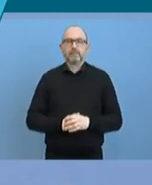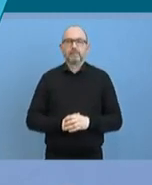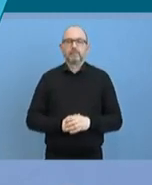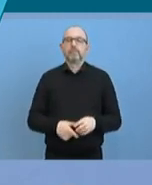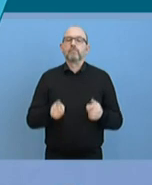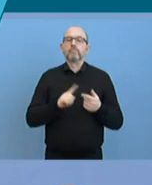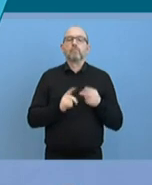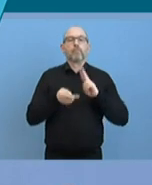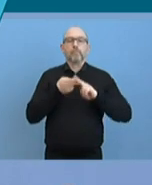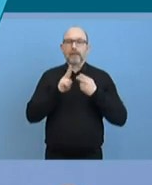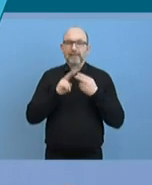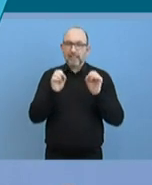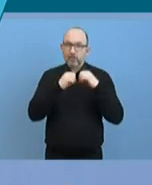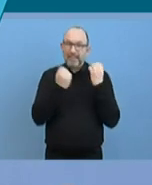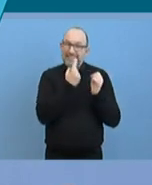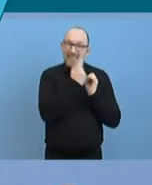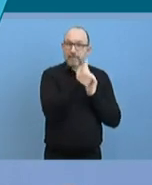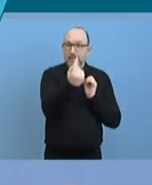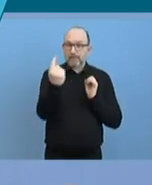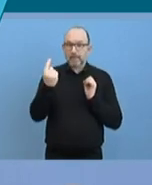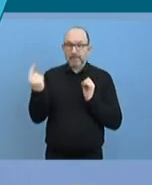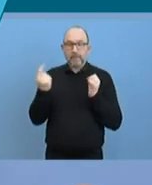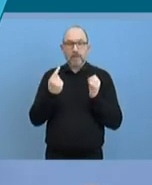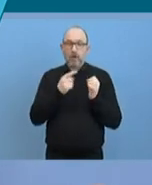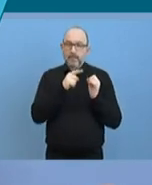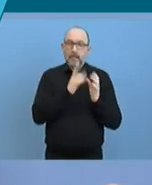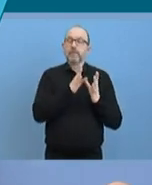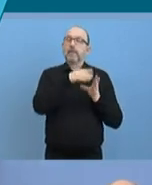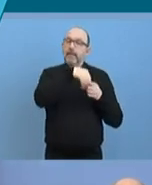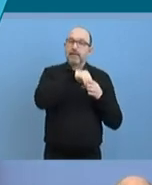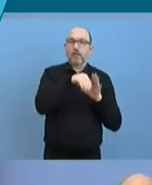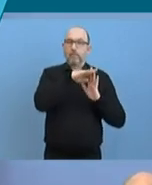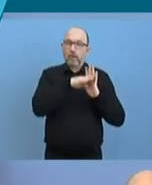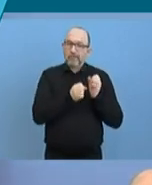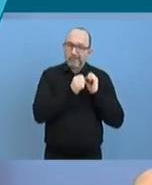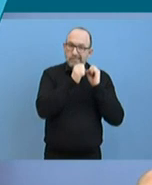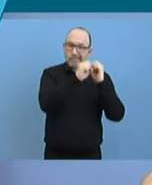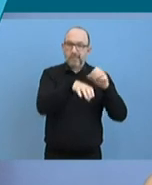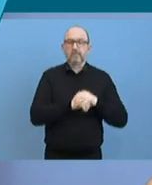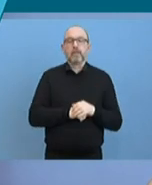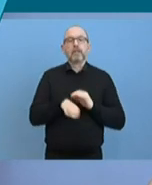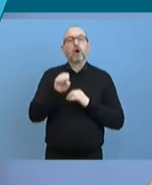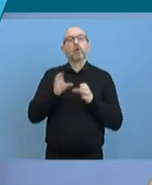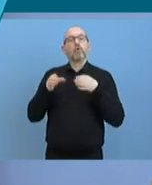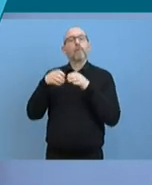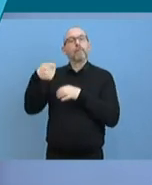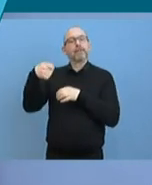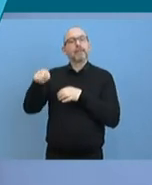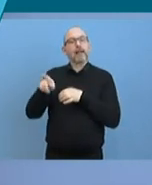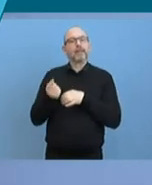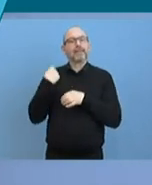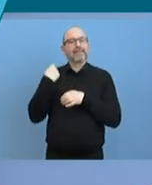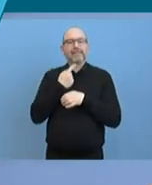Mitgliedstaaten ambitionierte Programme geschnürt. Der Eurogruppenpräsident hat gestern ja auch noch mal den Umfang